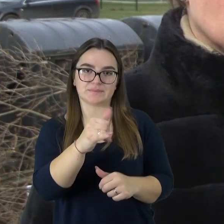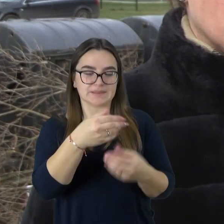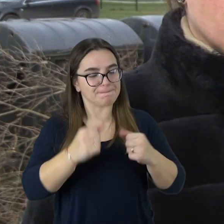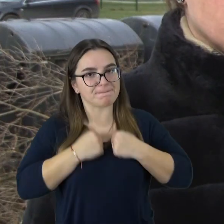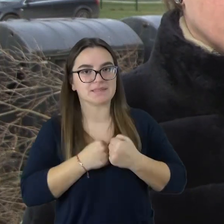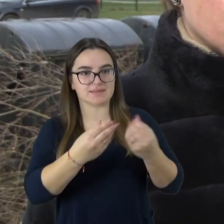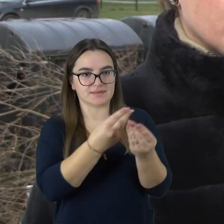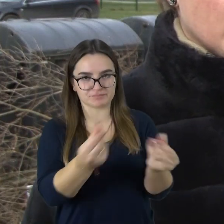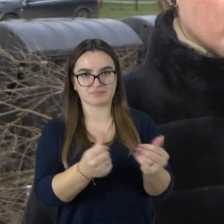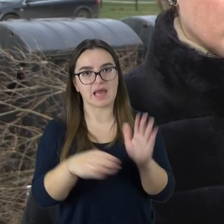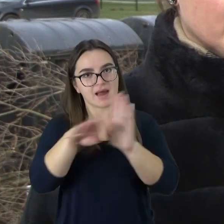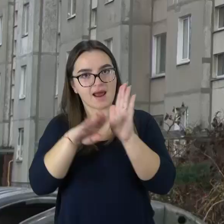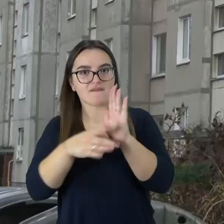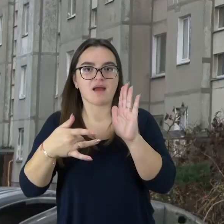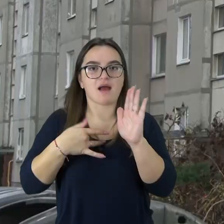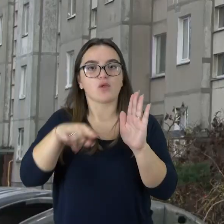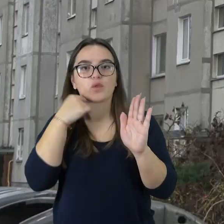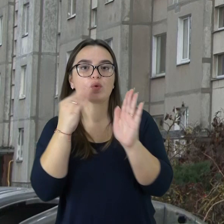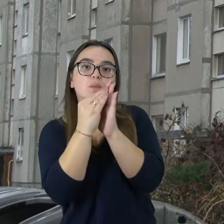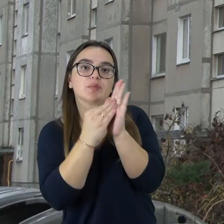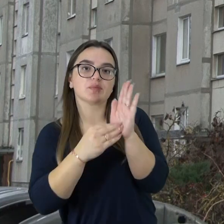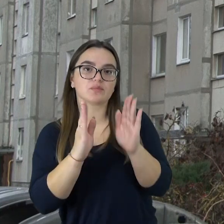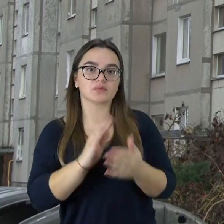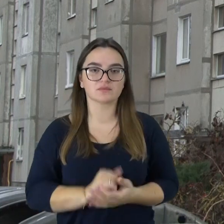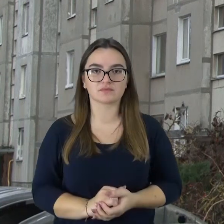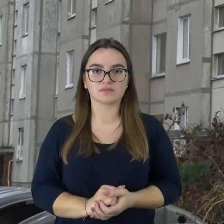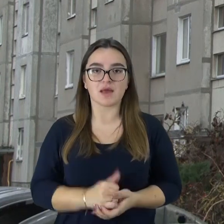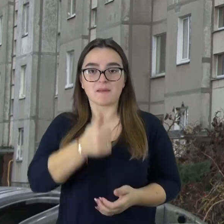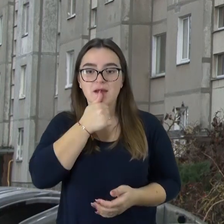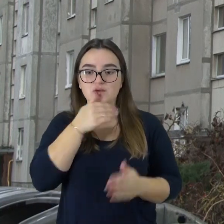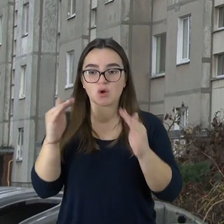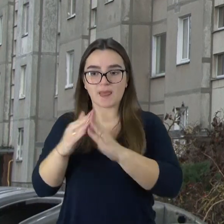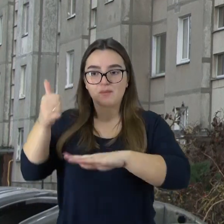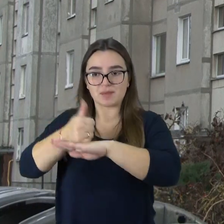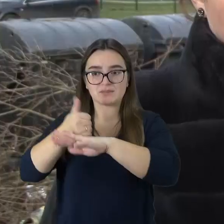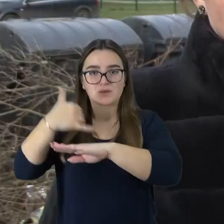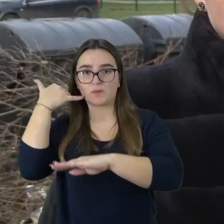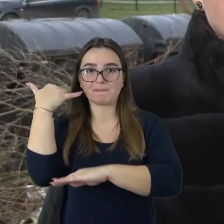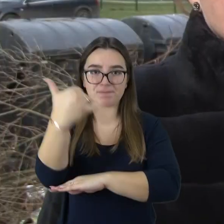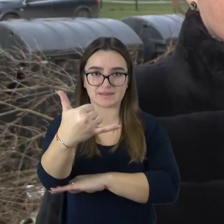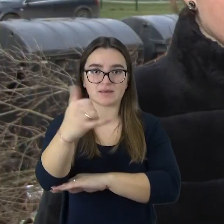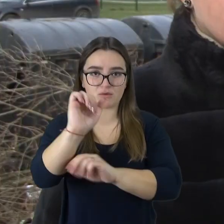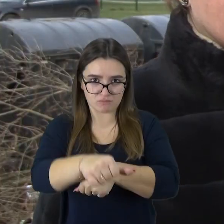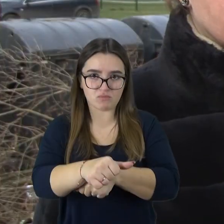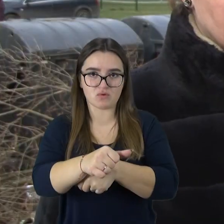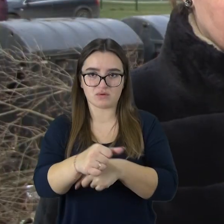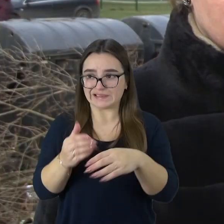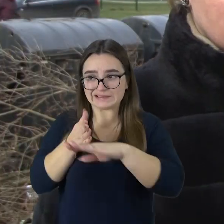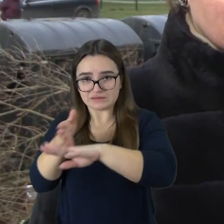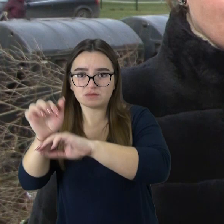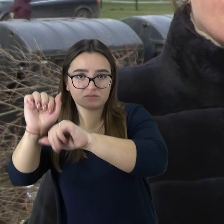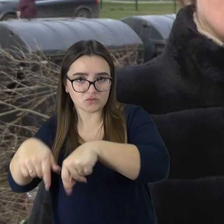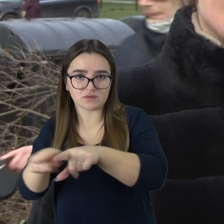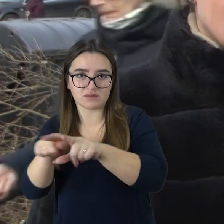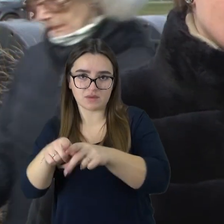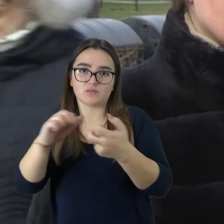galėtume padažinti grafiką. Tai ar yra galimybė paskambinus namo pirmininkui? Visada visi gali kreiptis